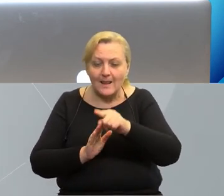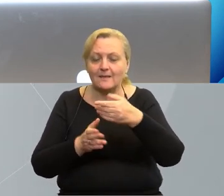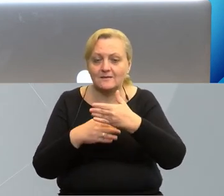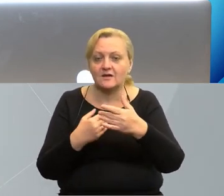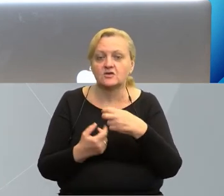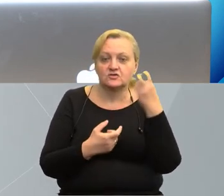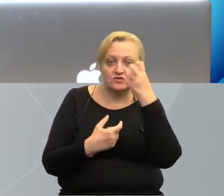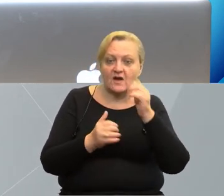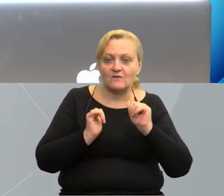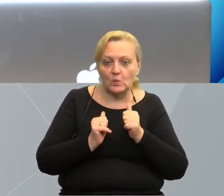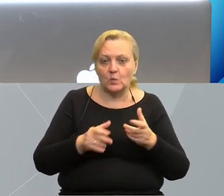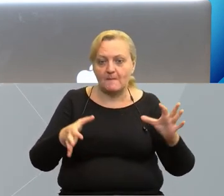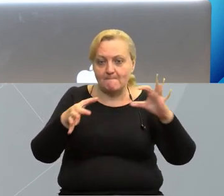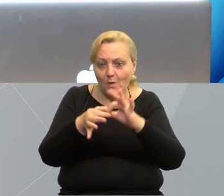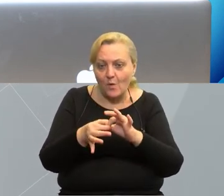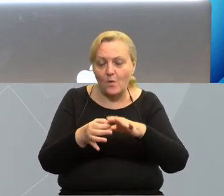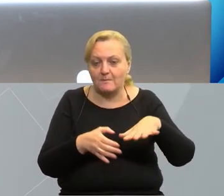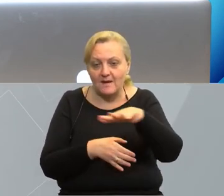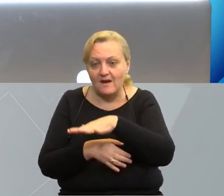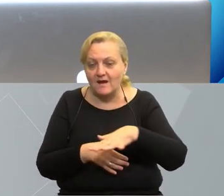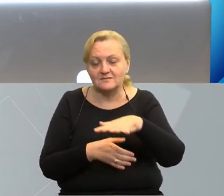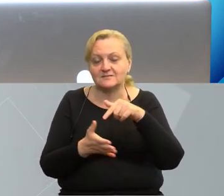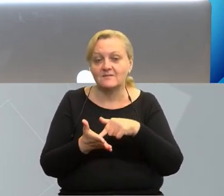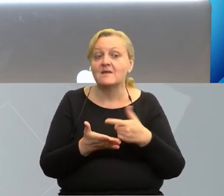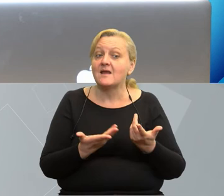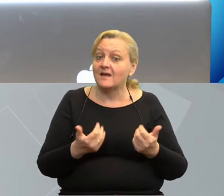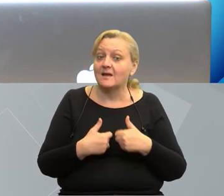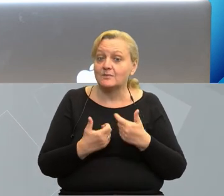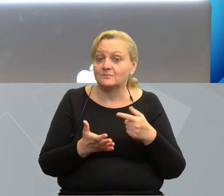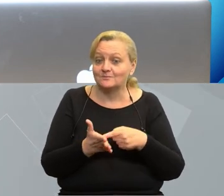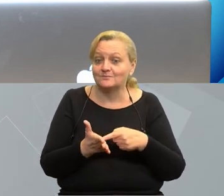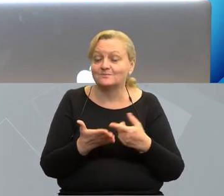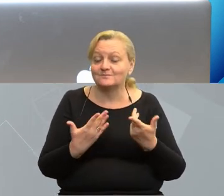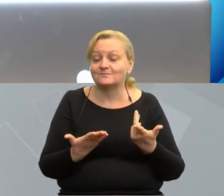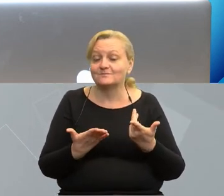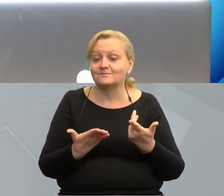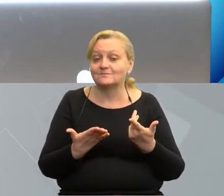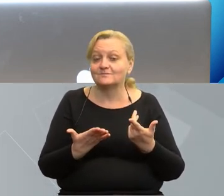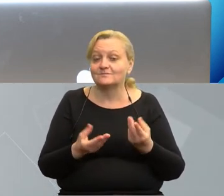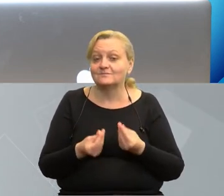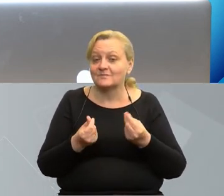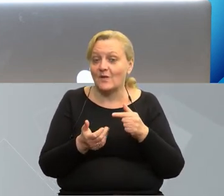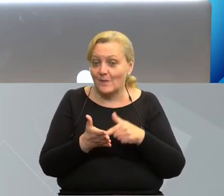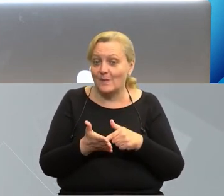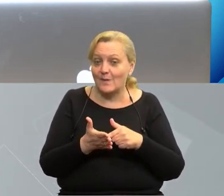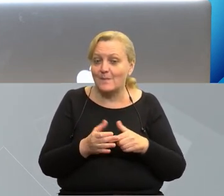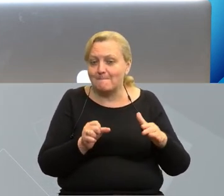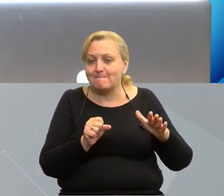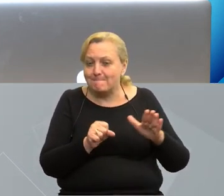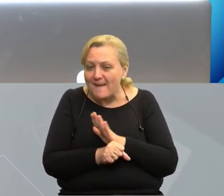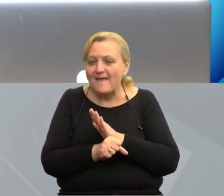połączyć z jakąś atrakcją turystyczną w danym obszarze, żeby jakby były takie właśnie